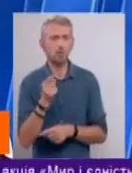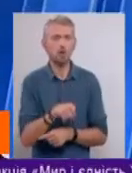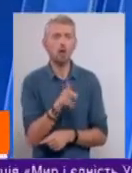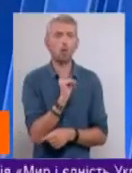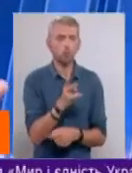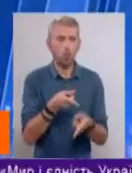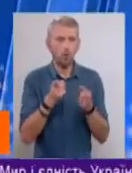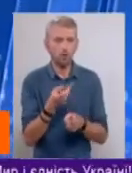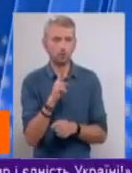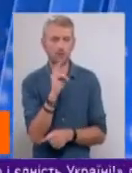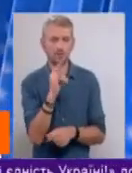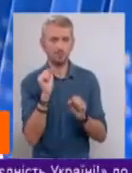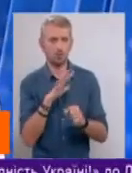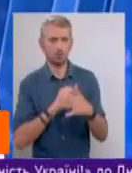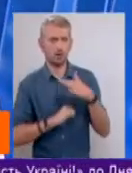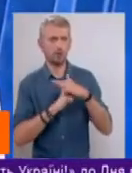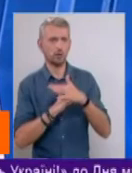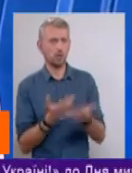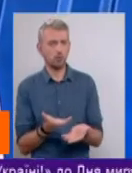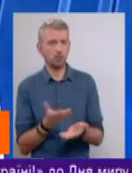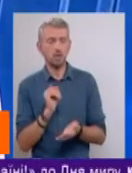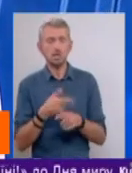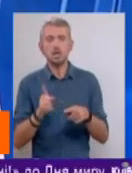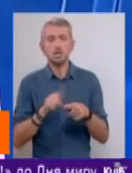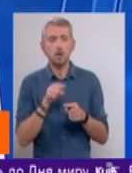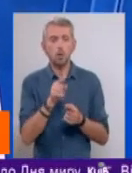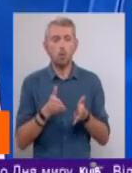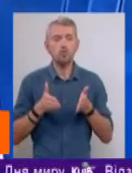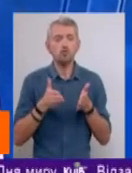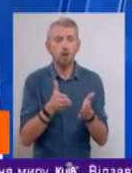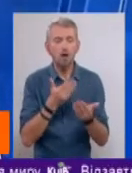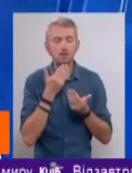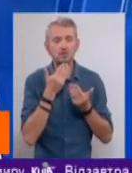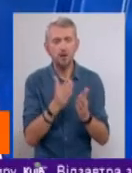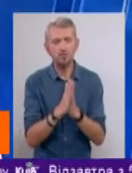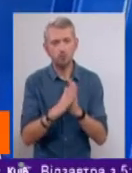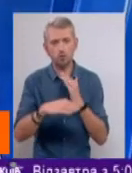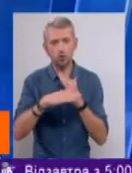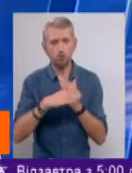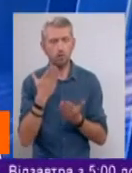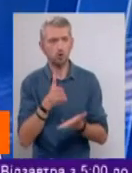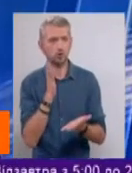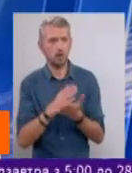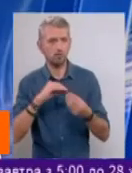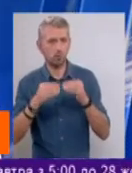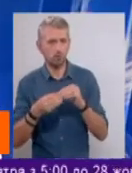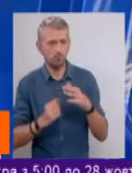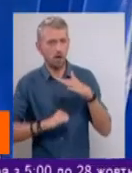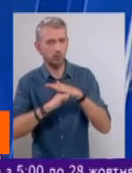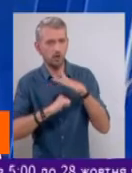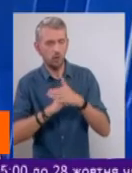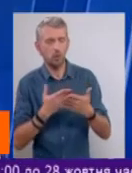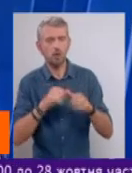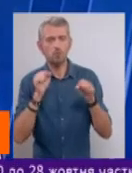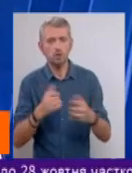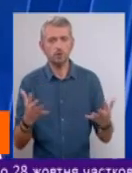хто дійсно для дитини може бути авторитетом. І це той шлях звернення по допомогу, якщо є проблема авторитету, який